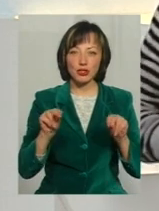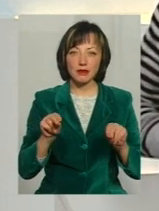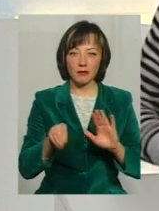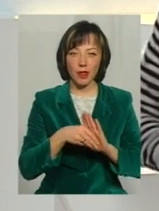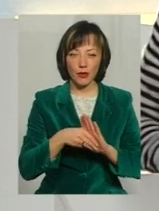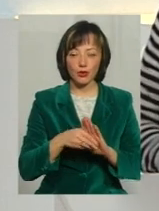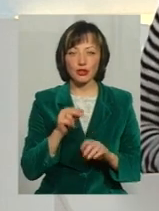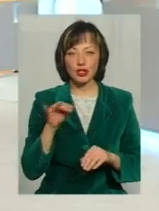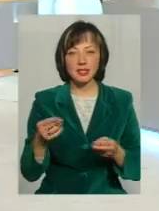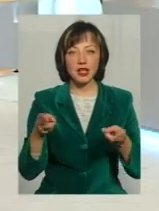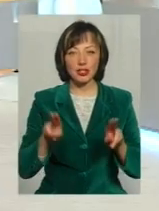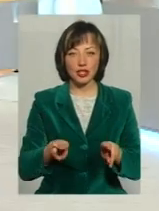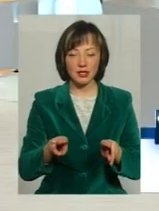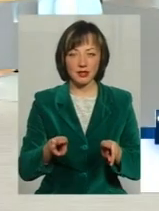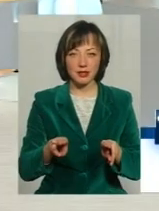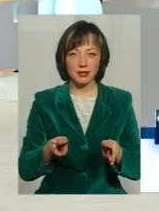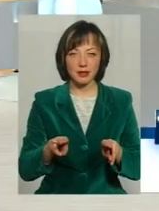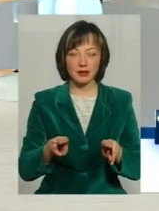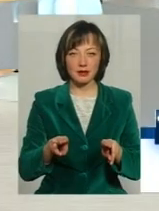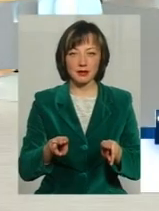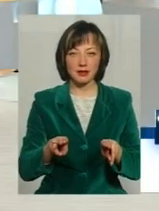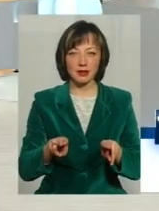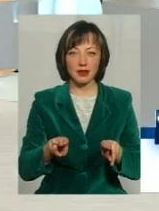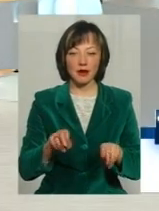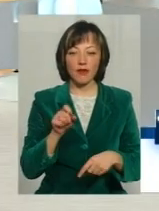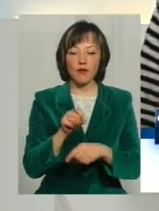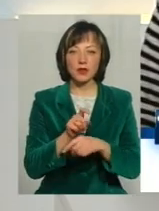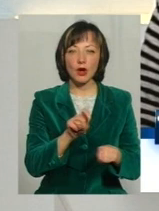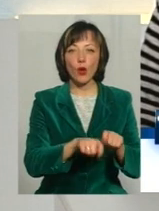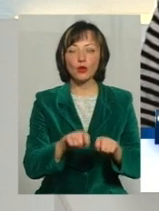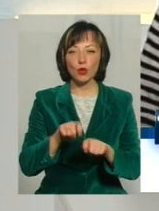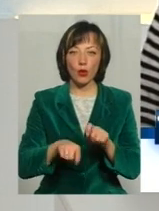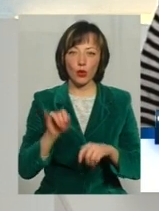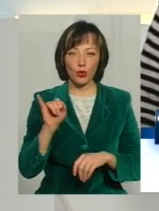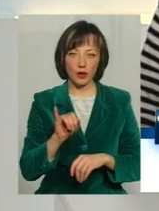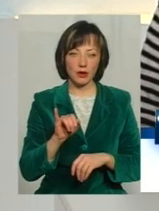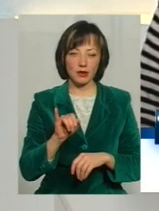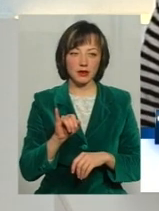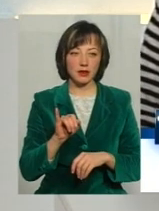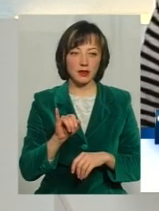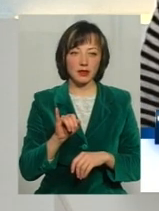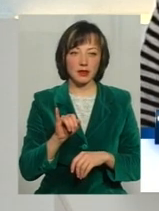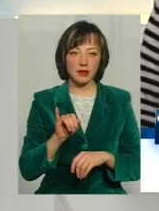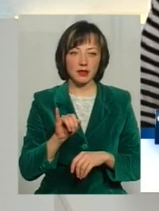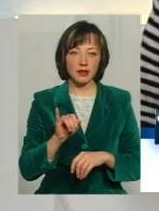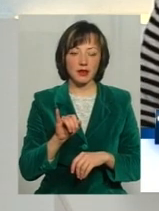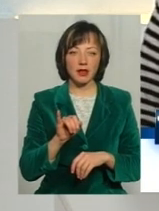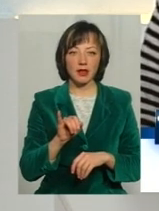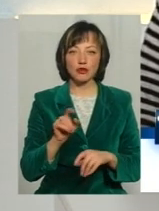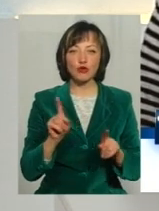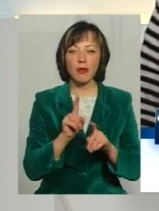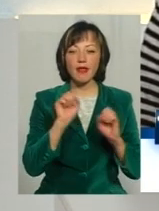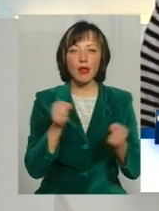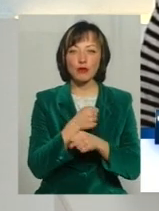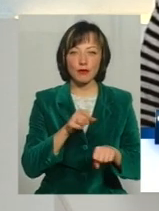Чи залишилися, власне, функції контролю і функції унеможливлення